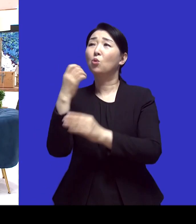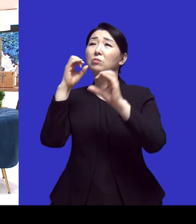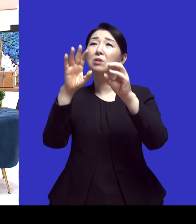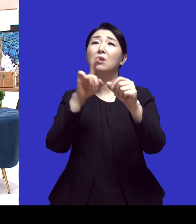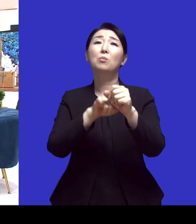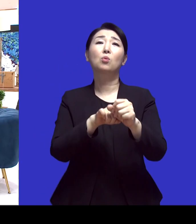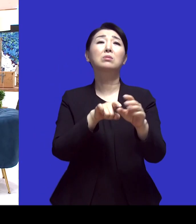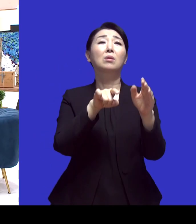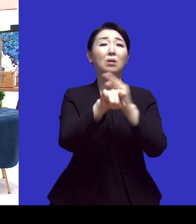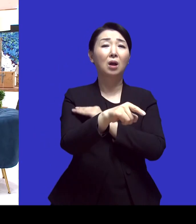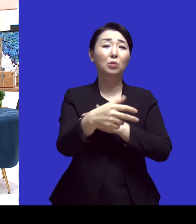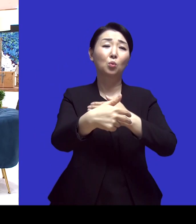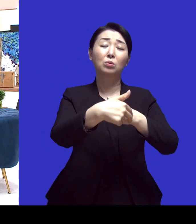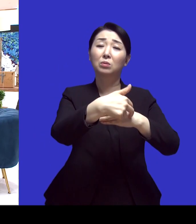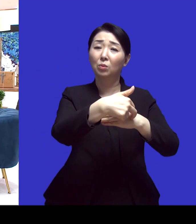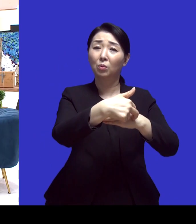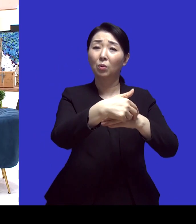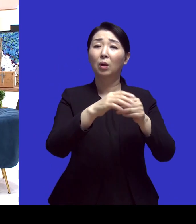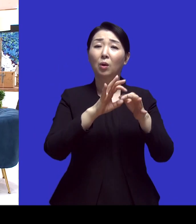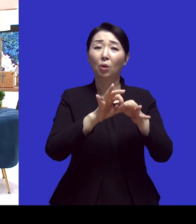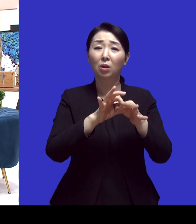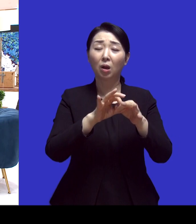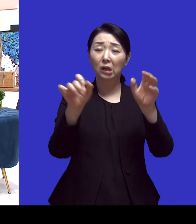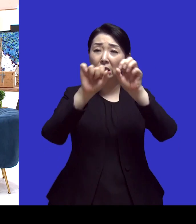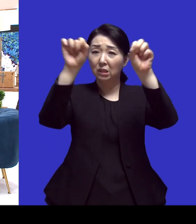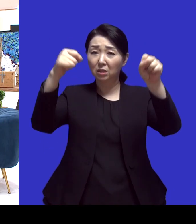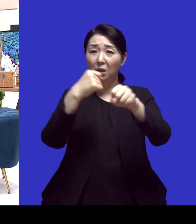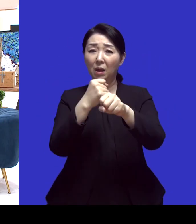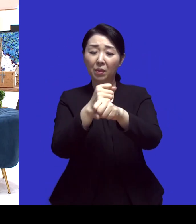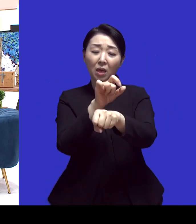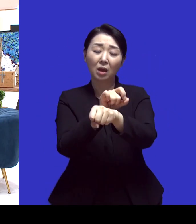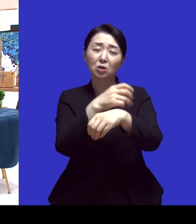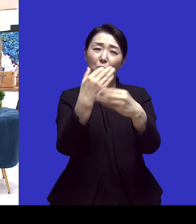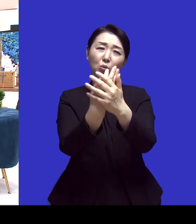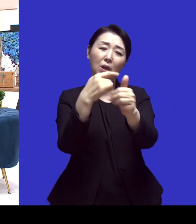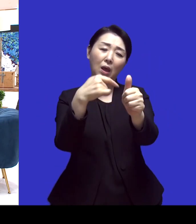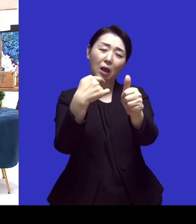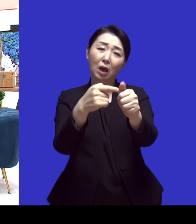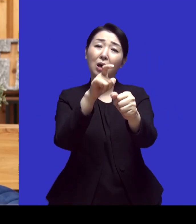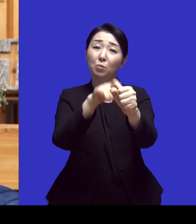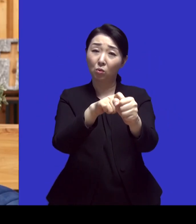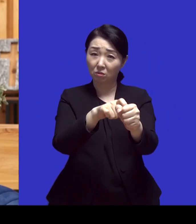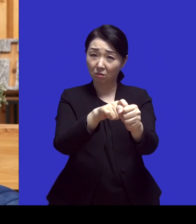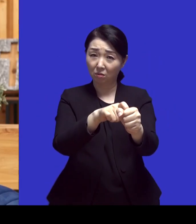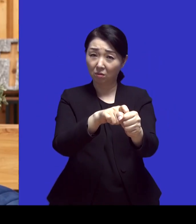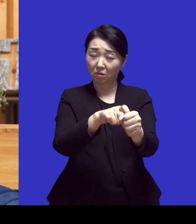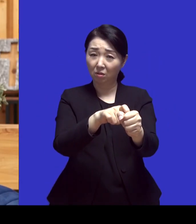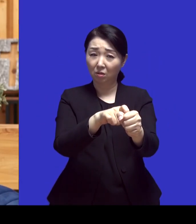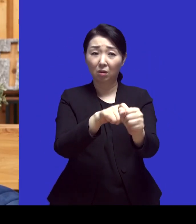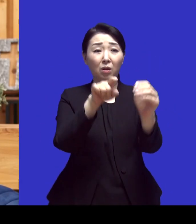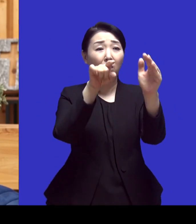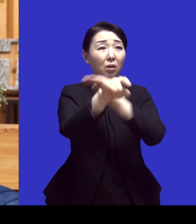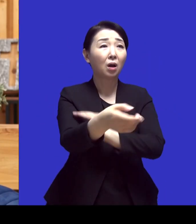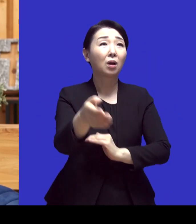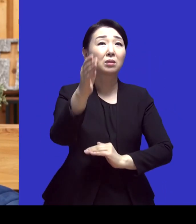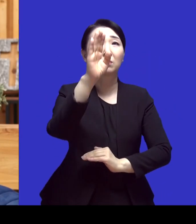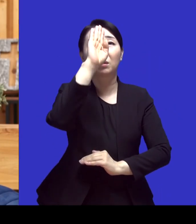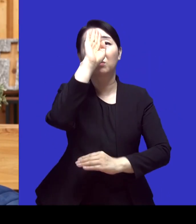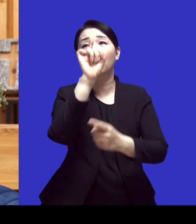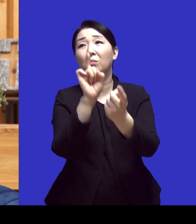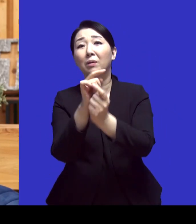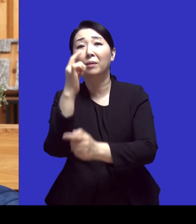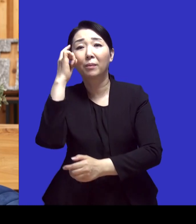의료하는 법과 의료시설을 갖추는 여러가지 행정일을 가르치고자 떠난 일인데 왜 이런 일이 생겼을까